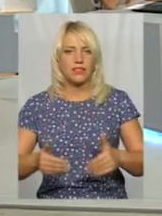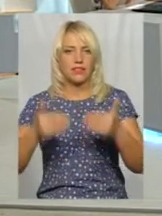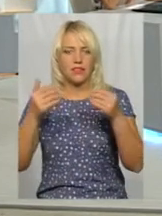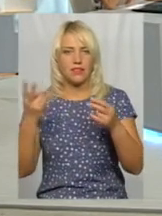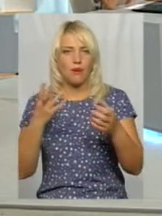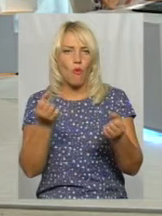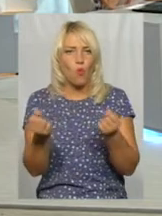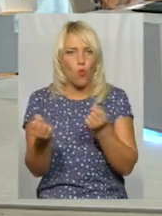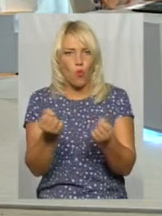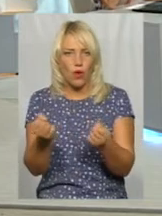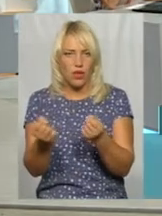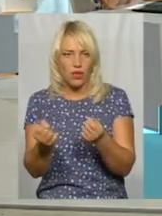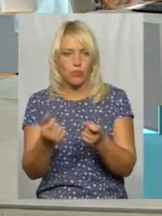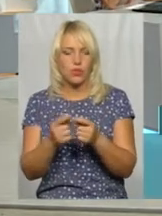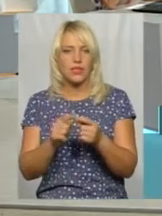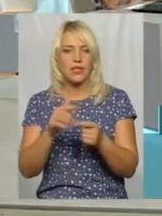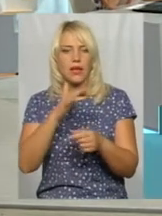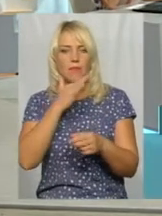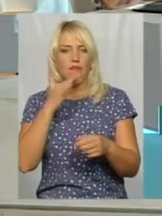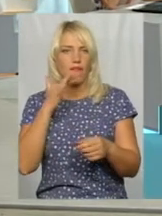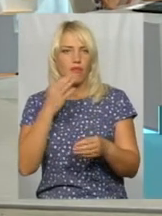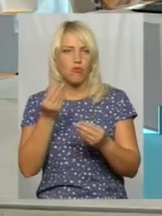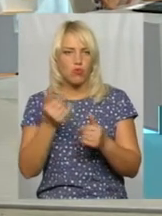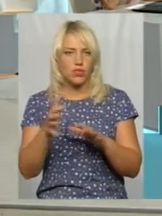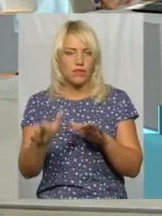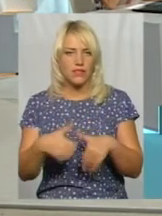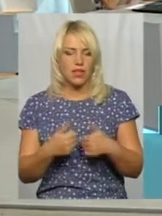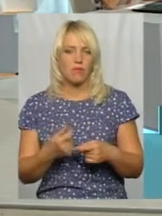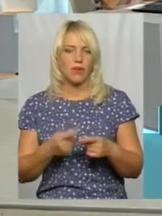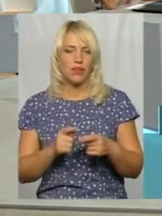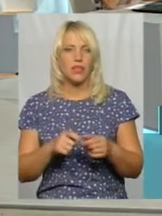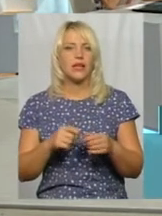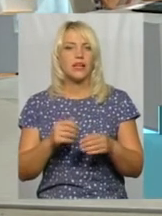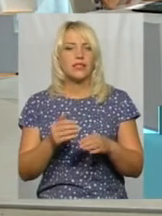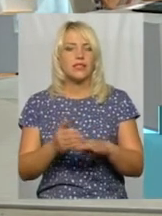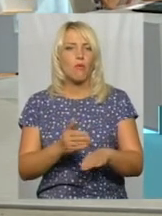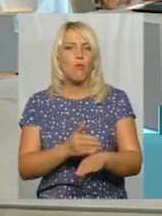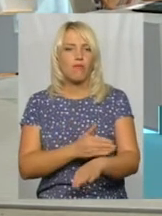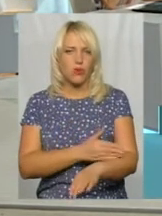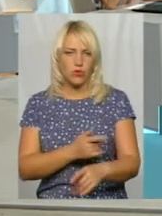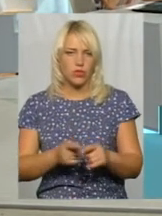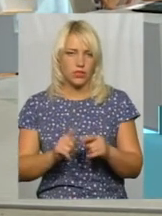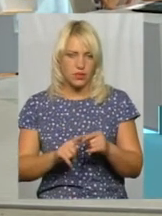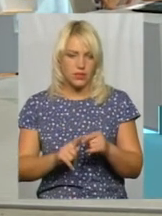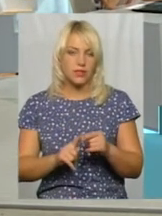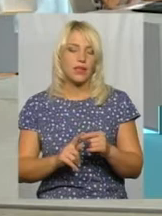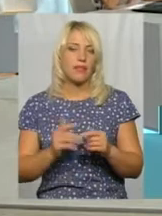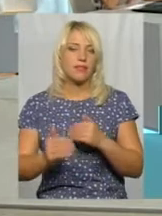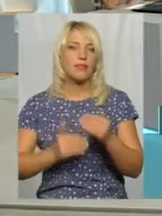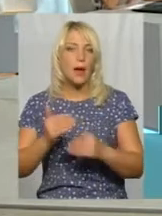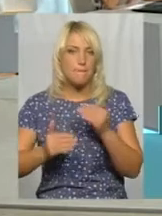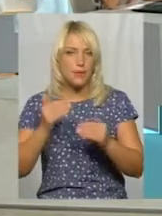і це забирає час, кошти, безумовно, дещо сповільнює темпи. Але все ж таки, ми зараз йдемо по плану.